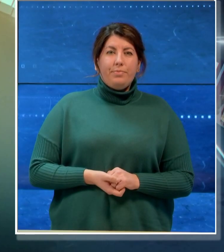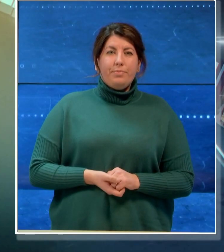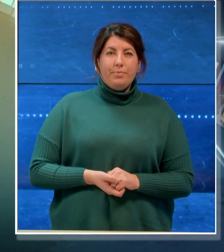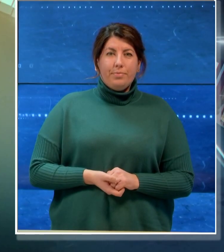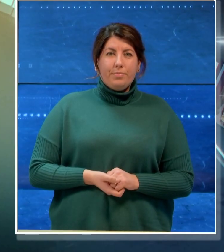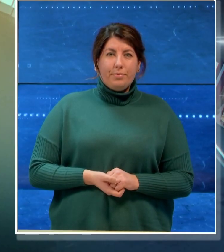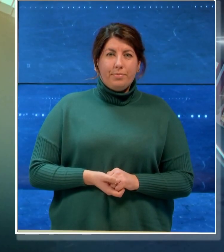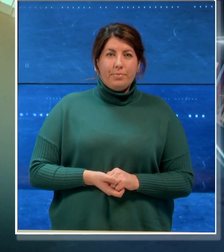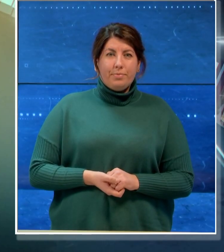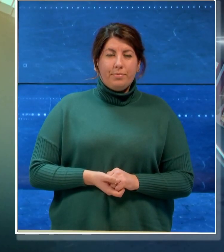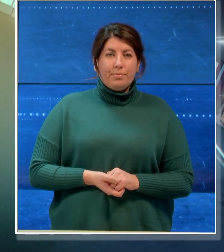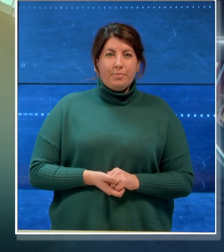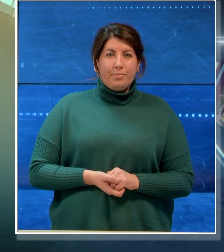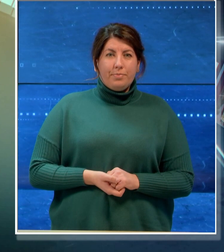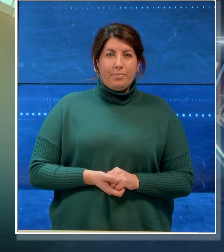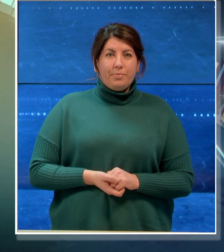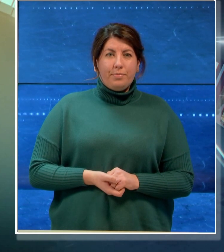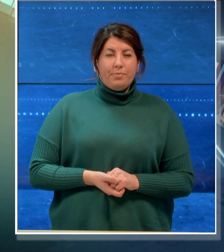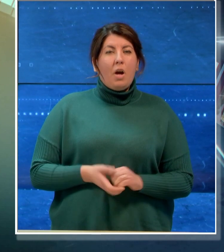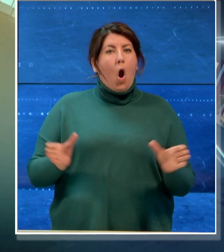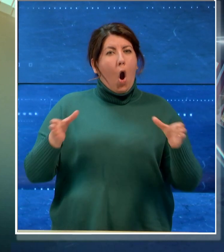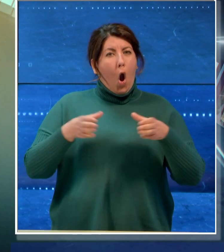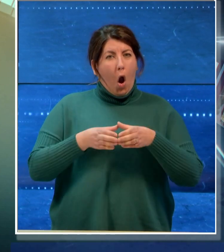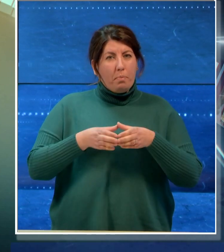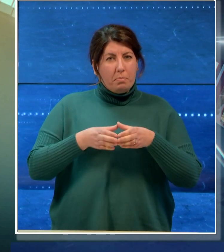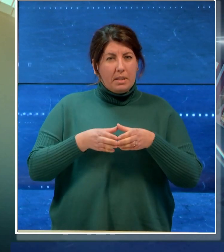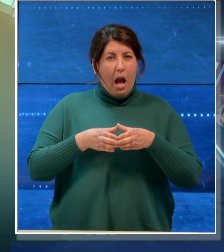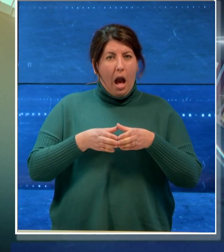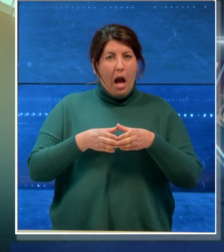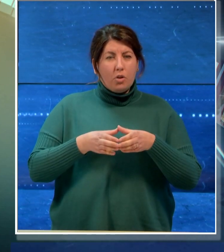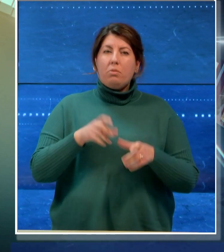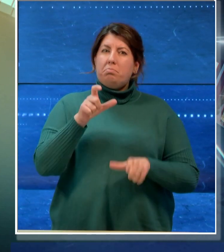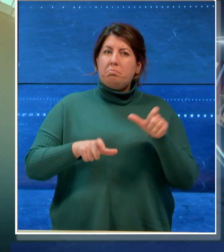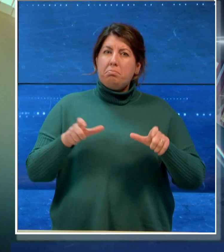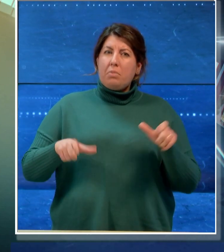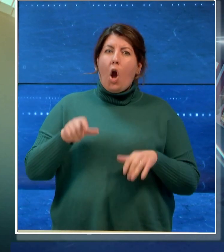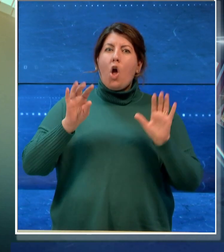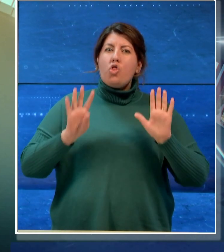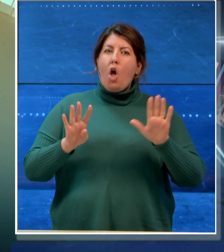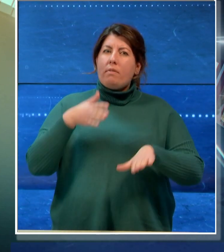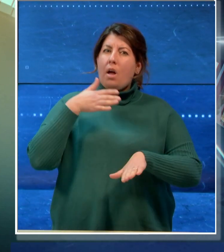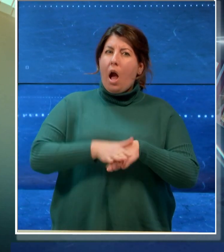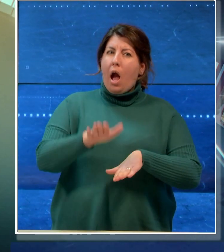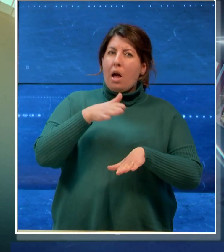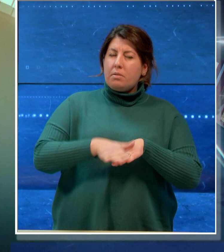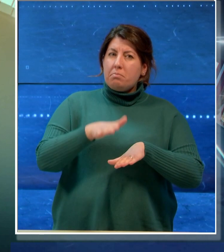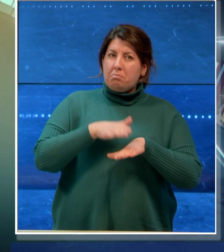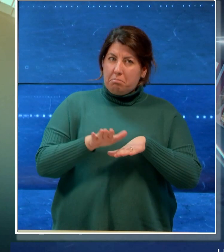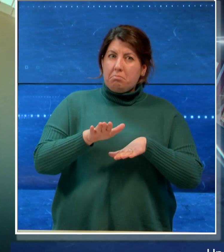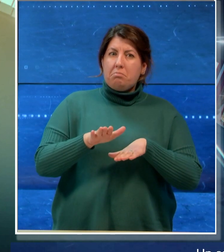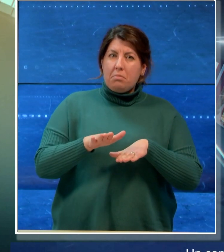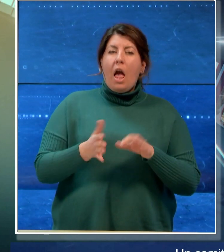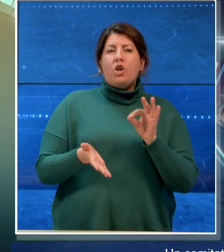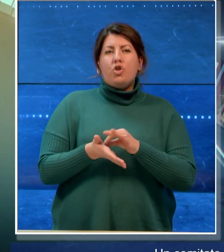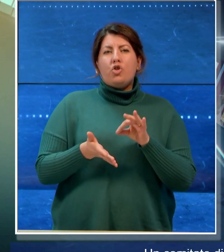un comitato di nove saggi in rappresentanza delle varie anime del centro